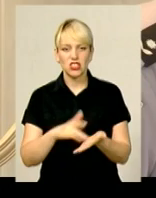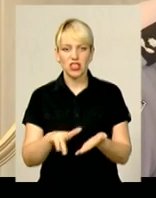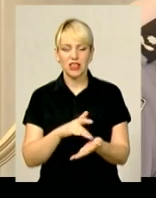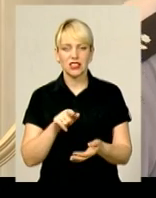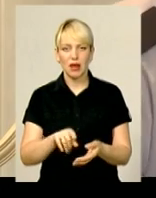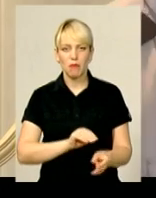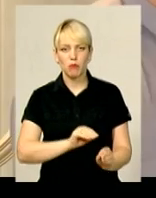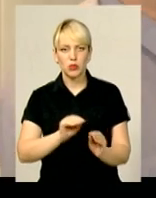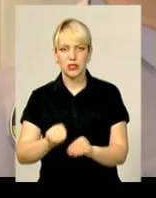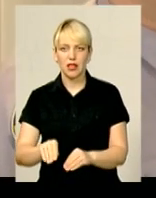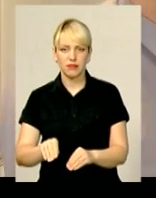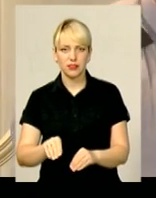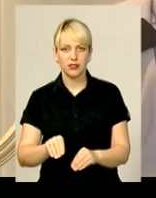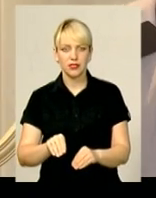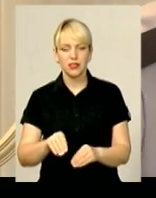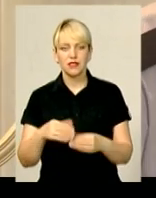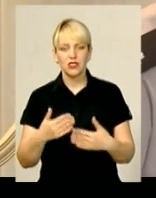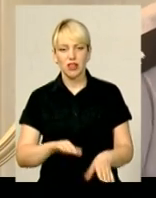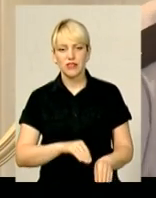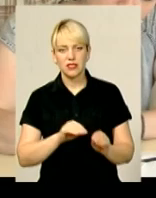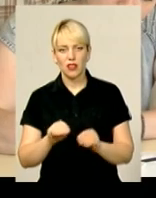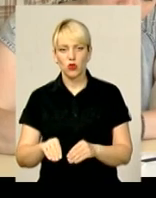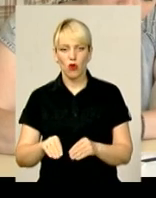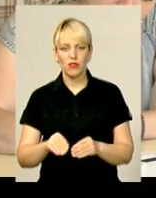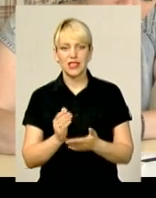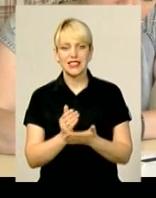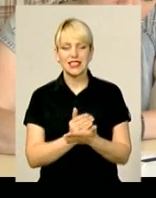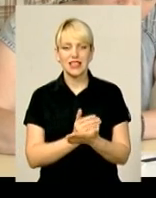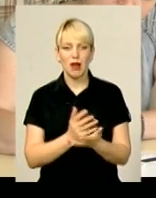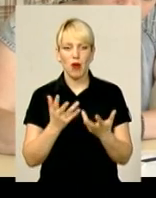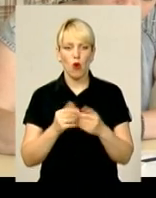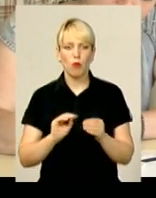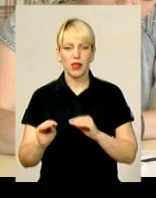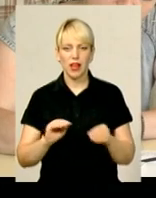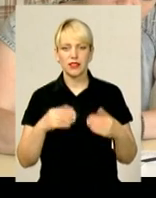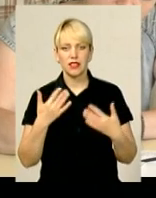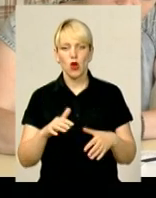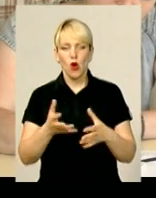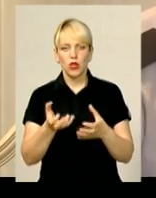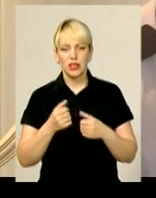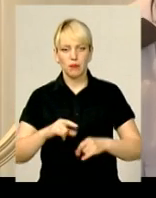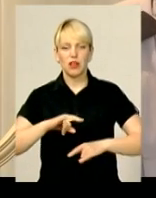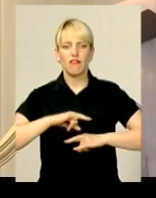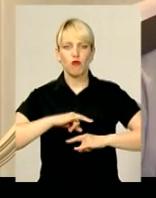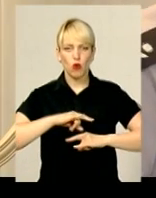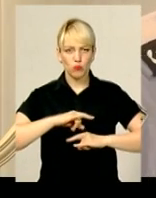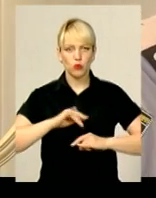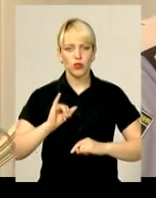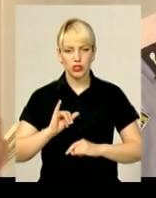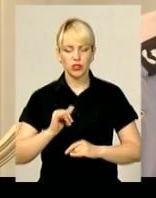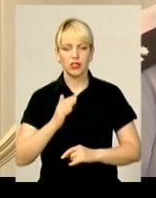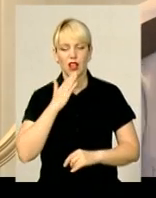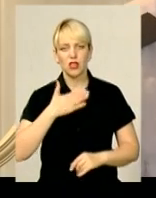вже встановлено системне обладнання. Крім цього, отримали форму. Наша